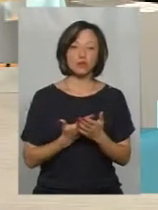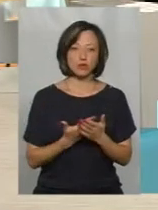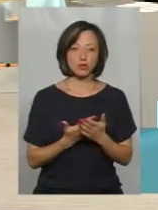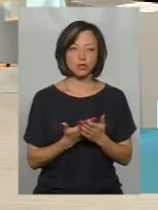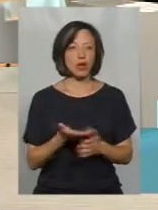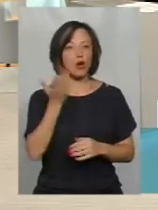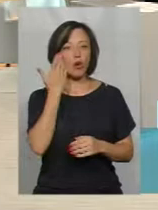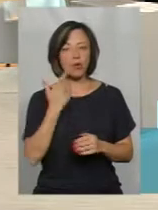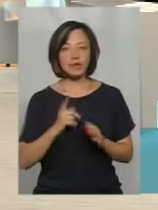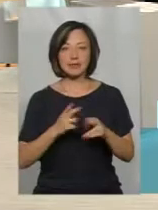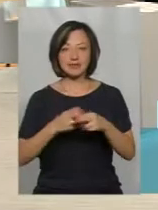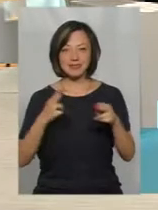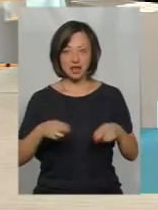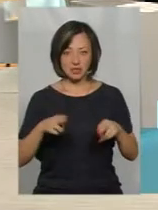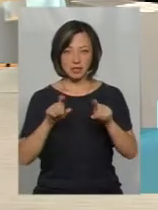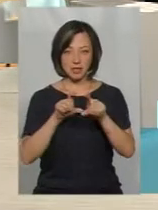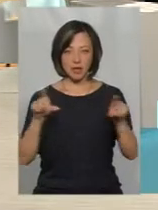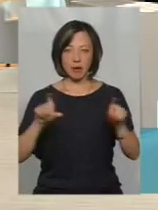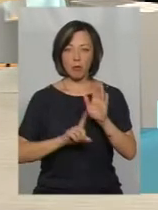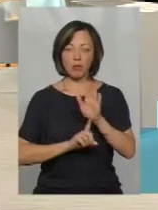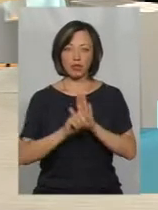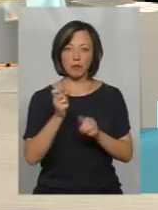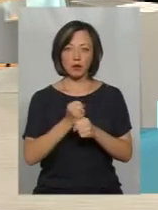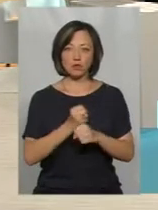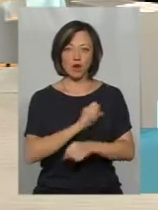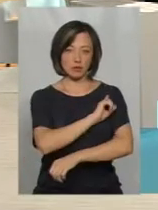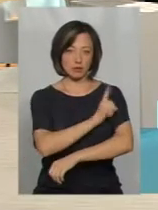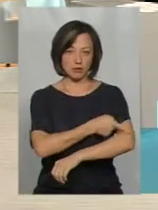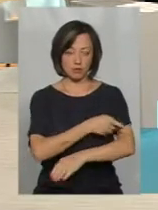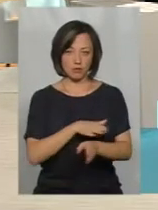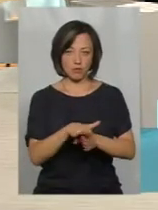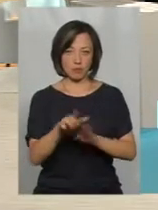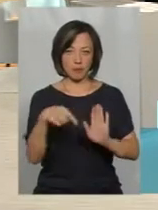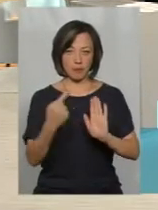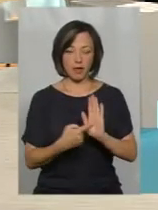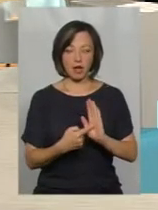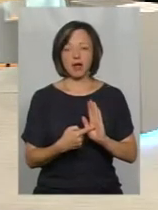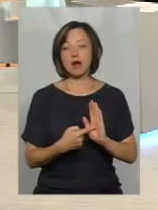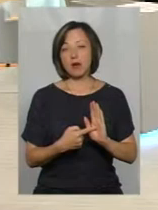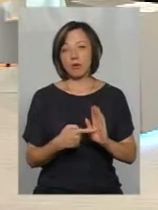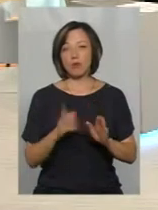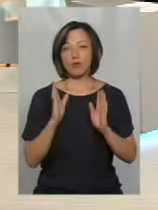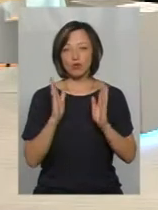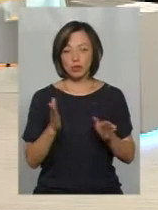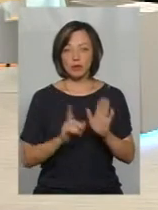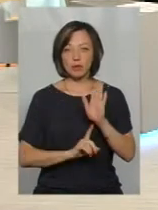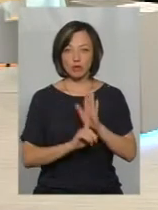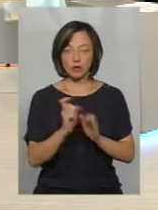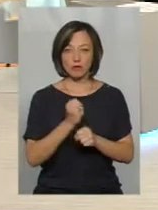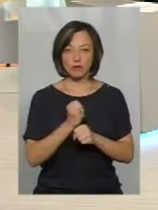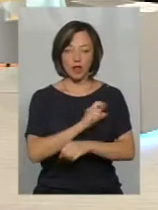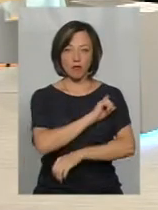станція запрацює вже на повну потужність? Станція запрацює на повну потужність, відповідно, у